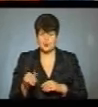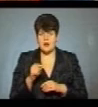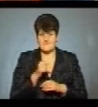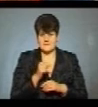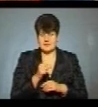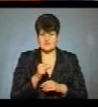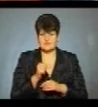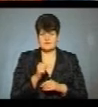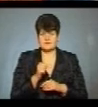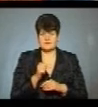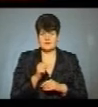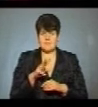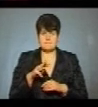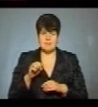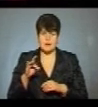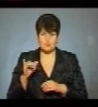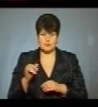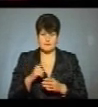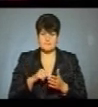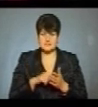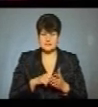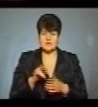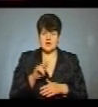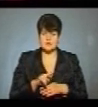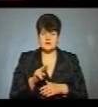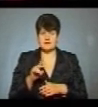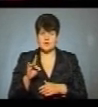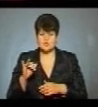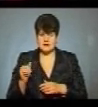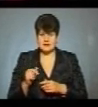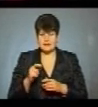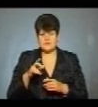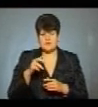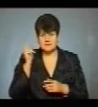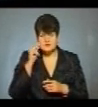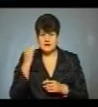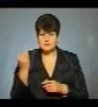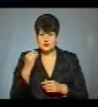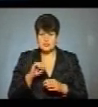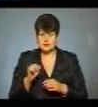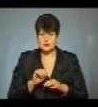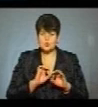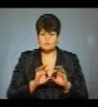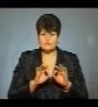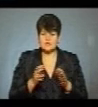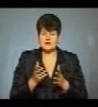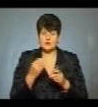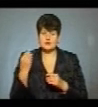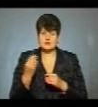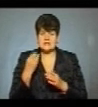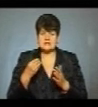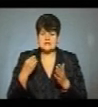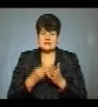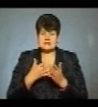безпосередньо мер міста. Ярослав Ярушевський – краєзнавець, який вивчав історію теребовлі. Розповідає, яку історичну